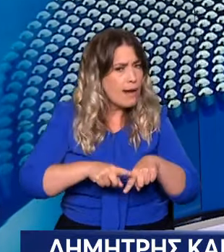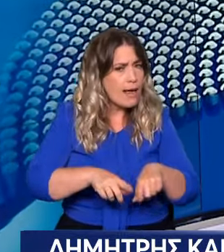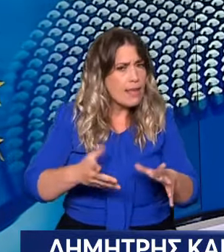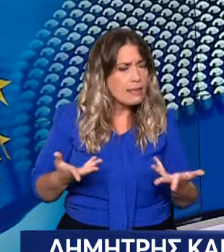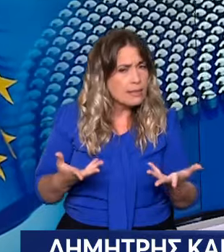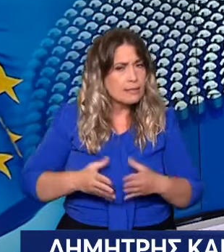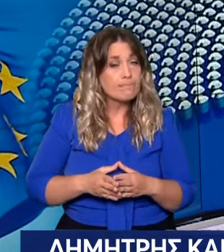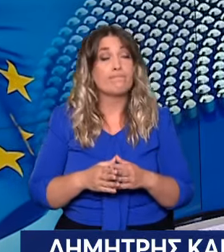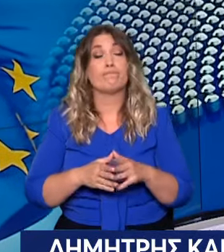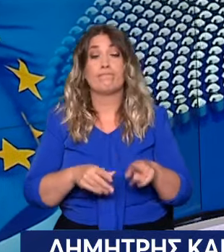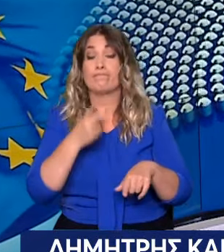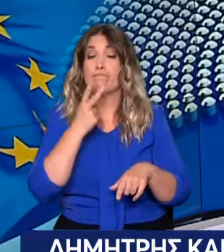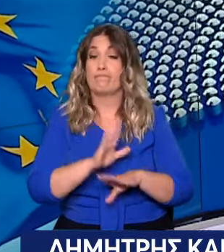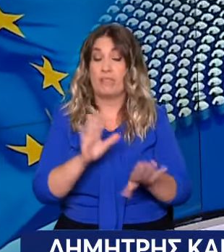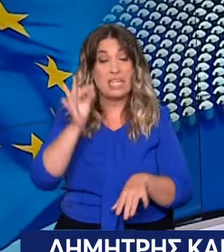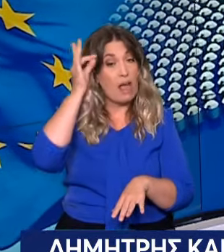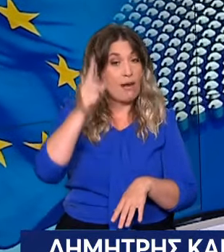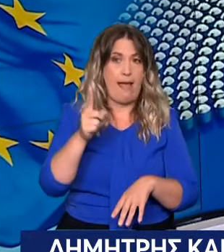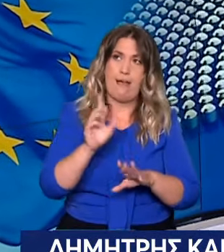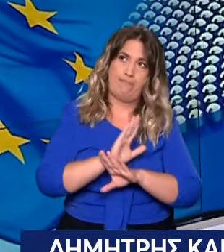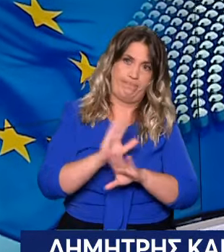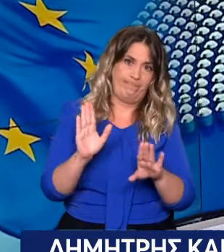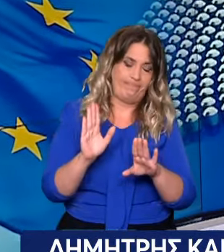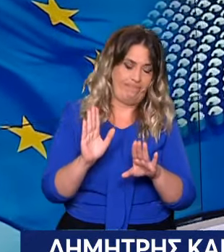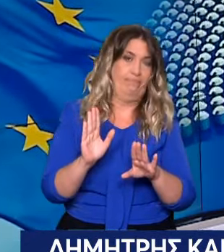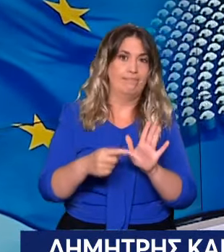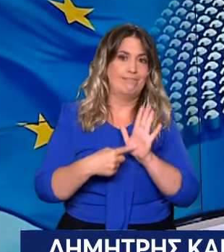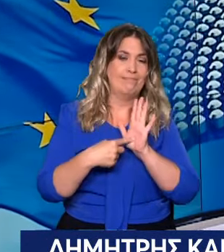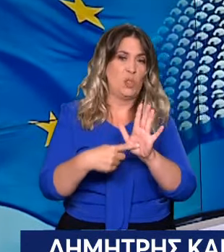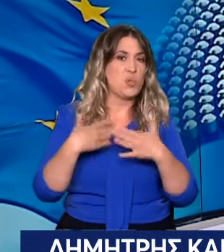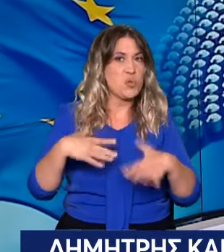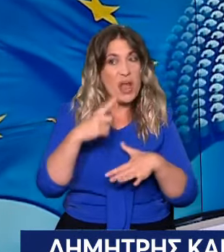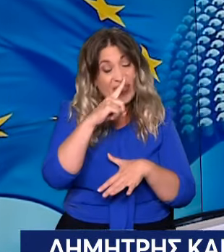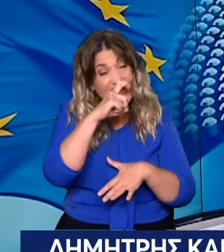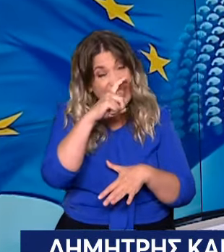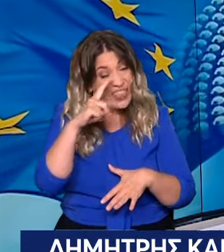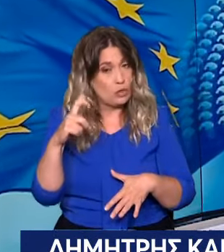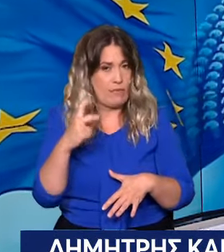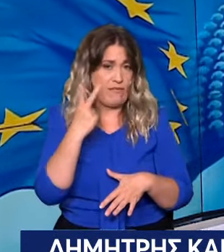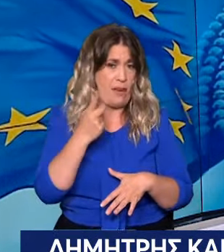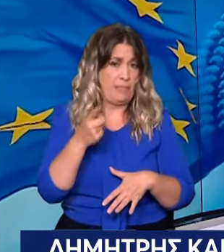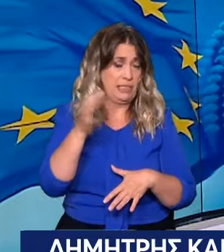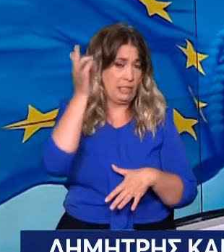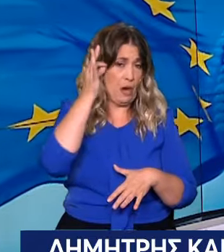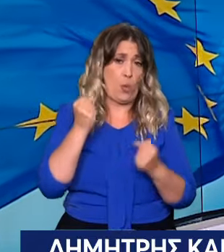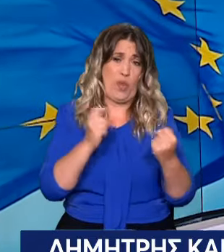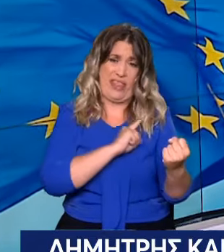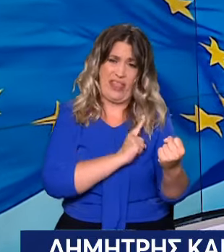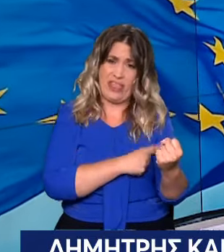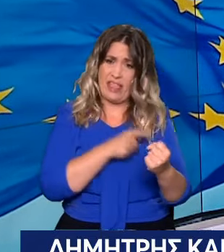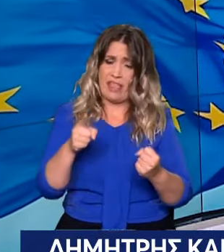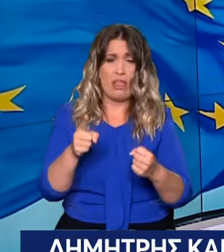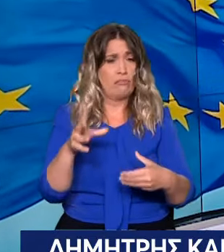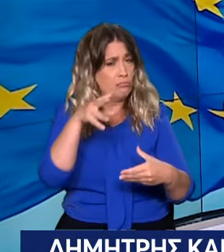Προφανώς η Γαλλία είναι μια ειδική περίπτωση και εκεί τα πράγματα είναι εξαιρετικά κρίσιμα. Η Γαλλία είναι μια πάρα πολύ μεγάλη χώρα, έχει δώσει τον τόνο στις